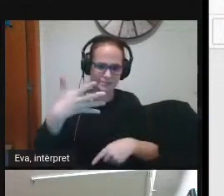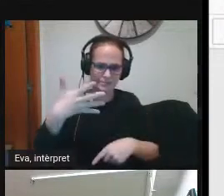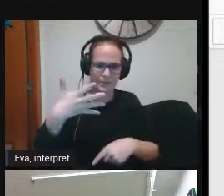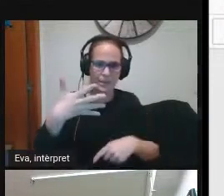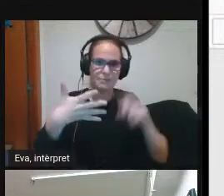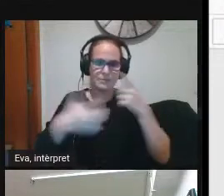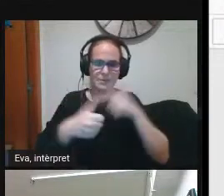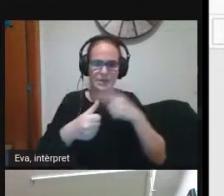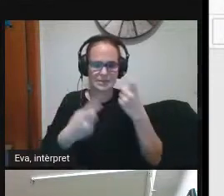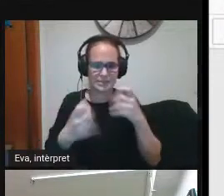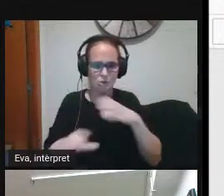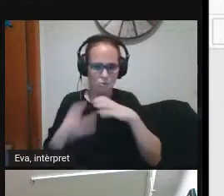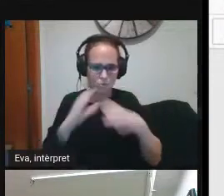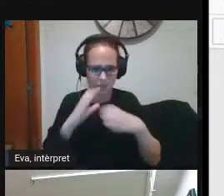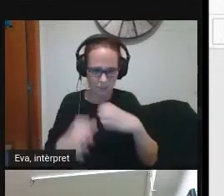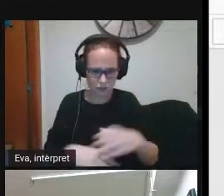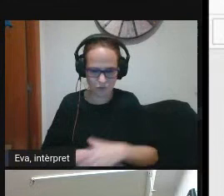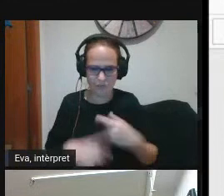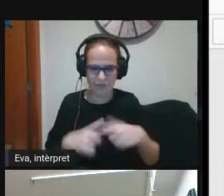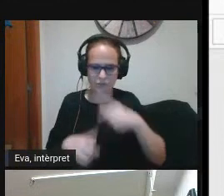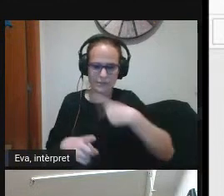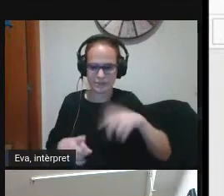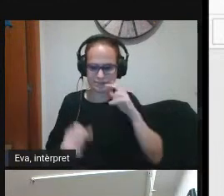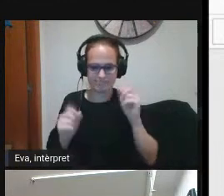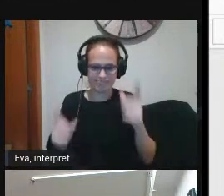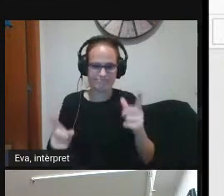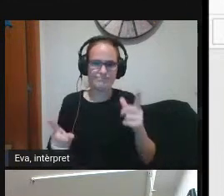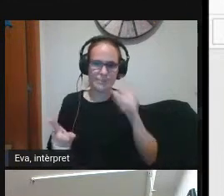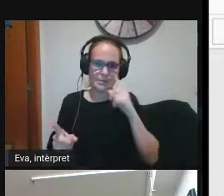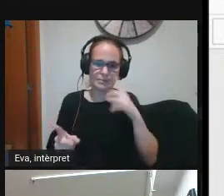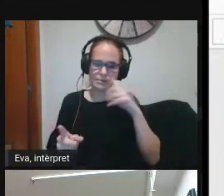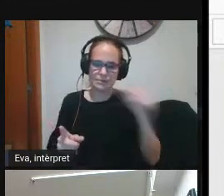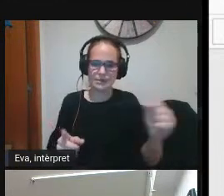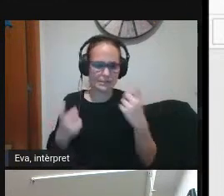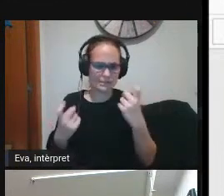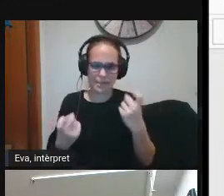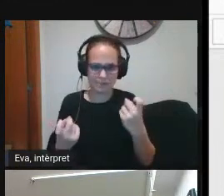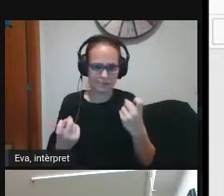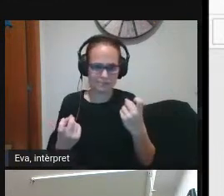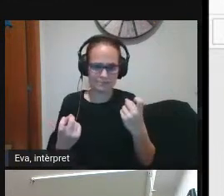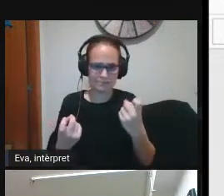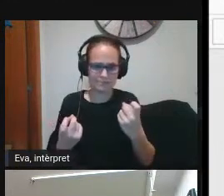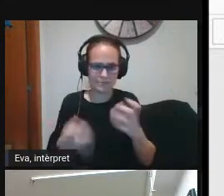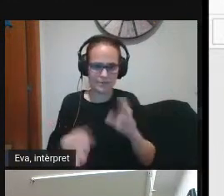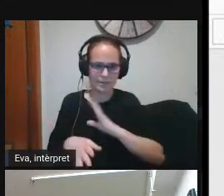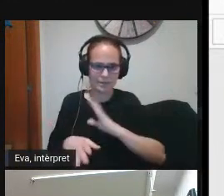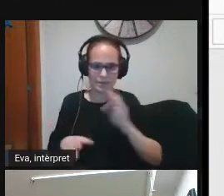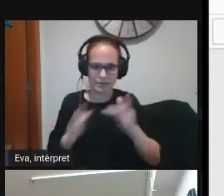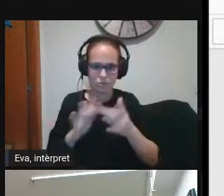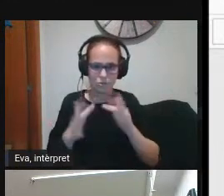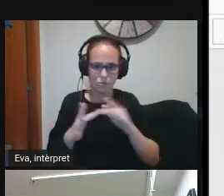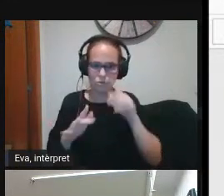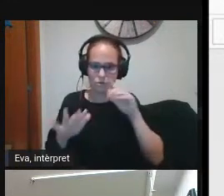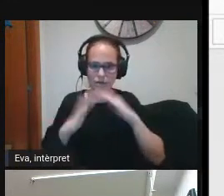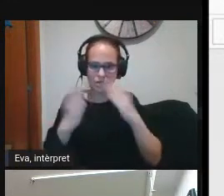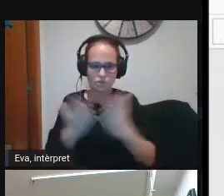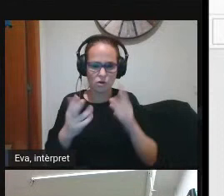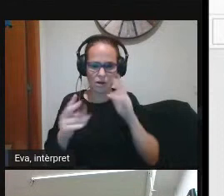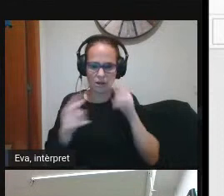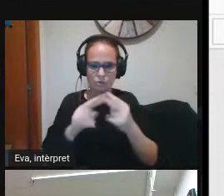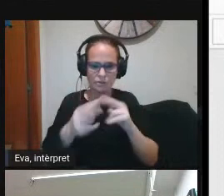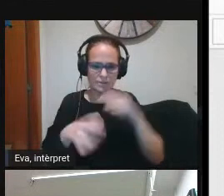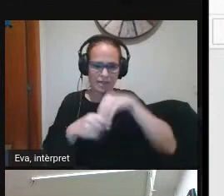comunicació nosaltres ens vam trobar ens vam identificar que hi havia una necessitat de donar-los a conèixer com a escola dintre del